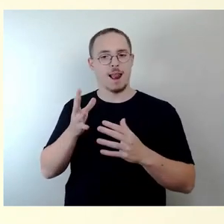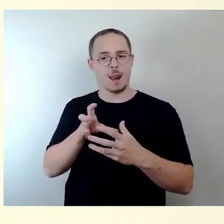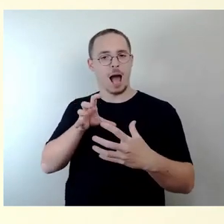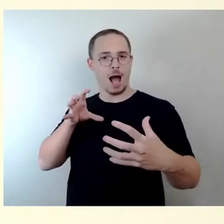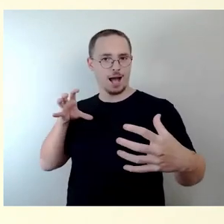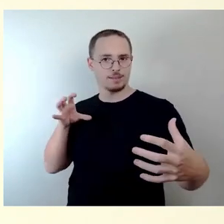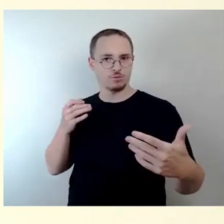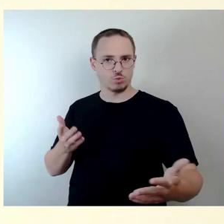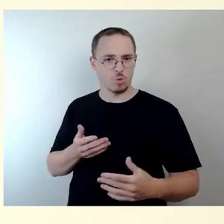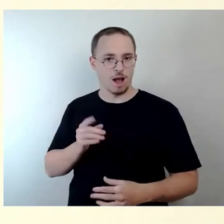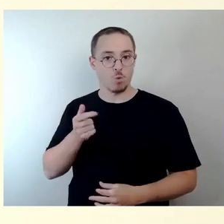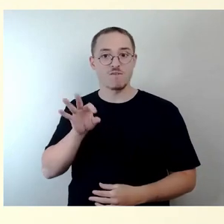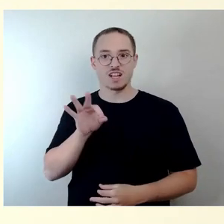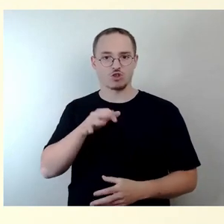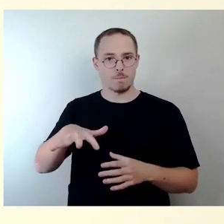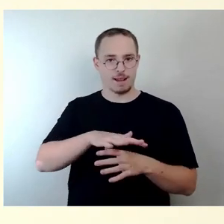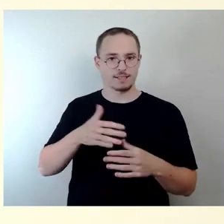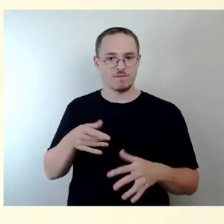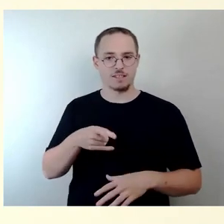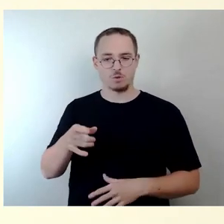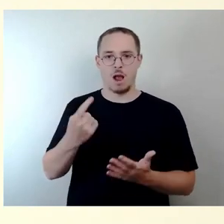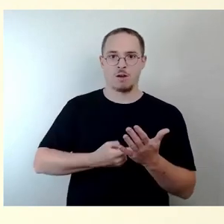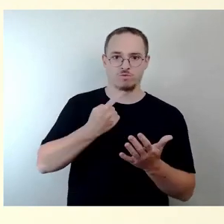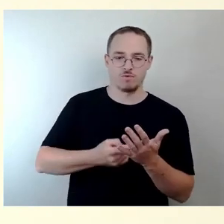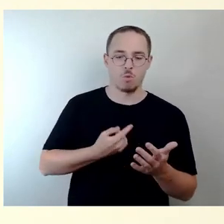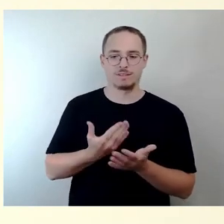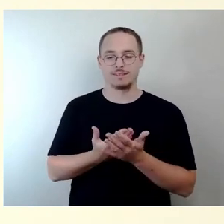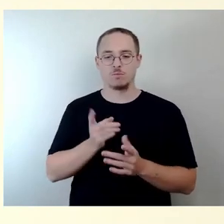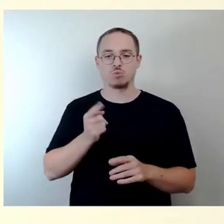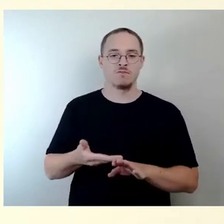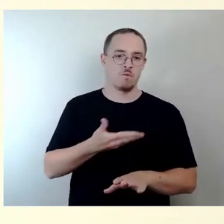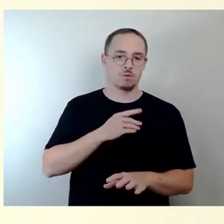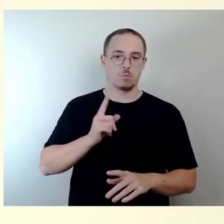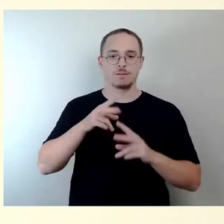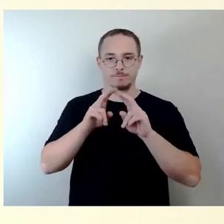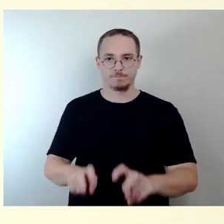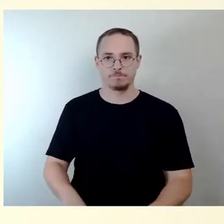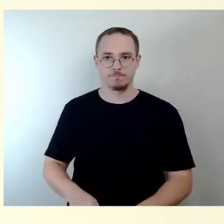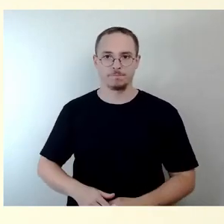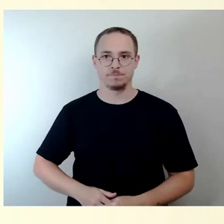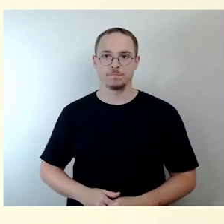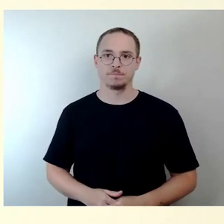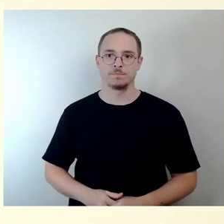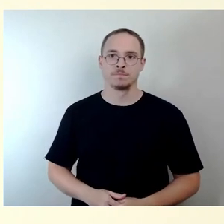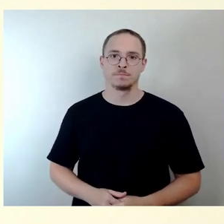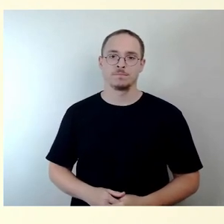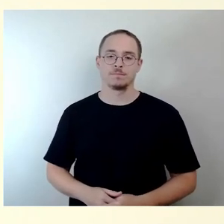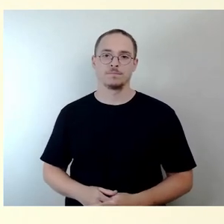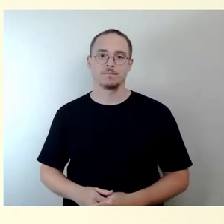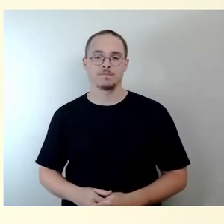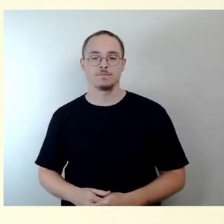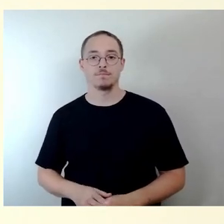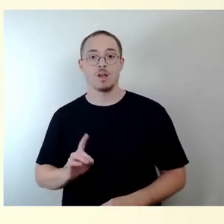Vetscherplatz. Hier sind also noch Voruntersuchungen notwendig. Vom Prinzip ist es aber auch so wie bei einem ersten Abschnitt. Es gibt einen